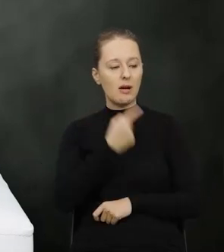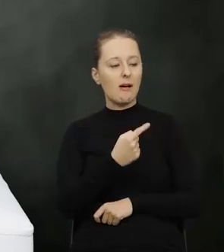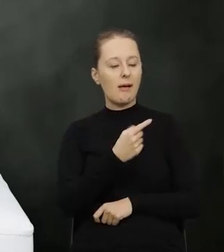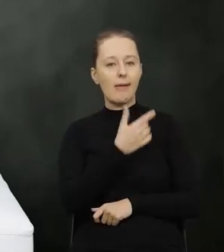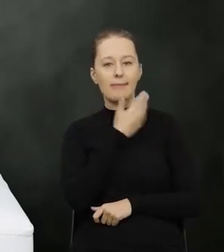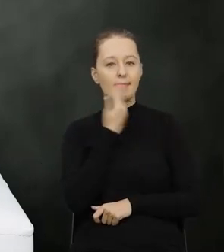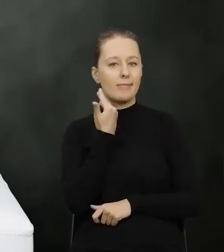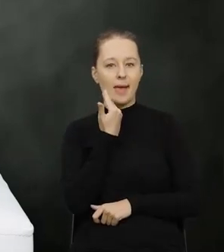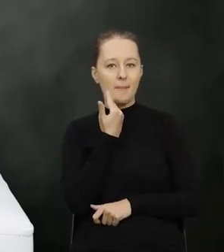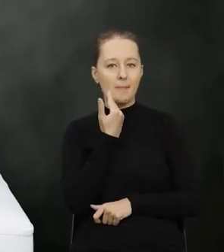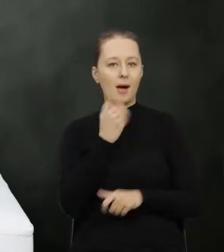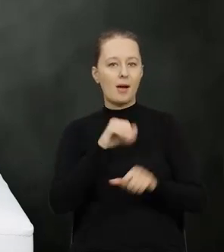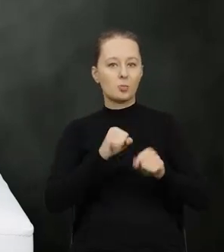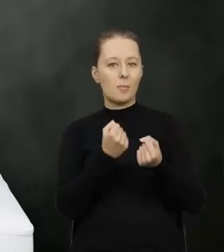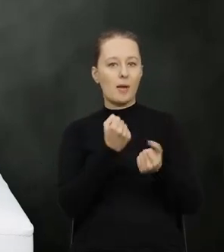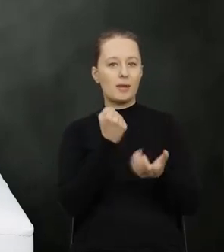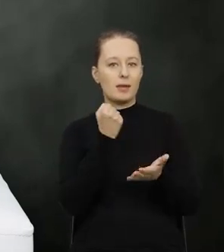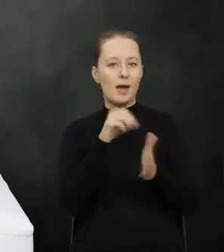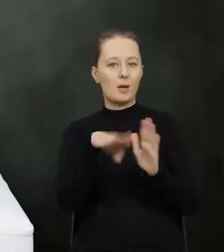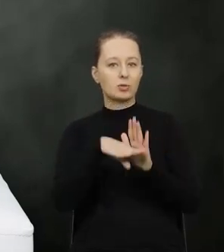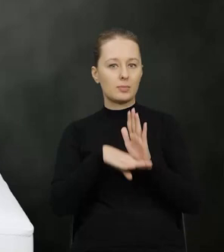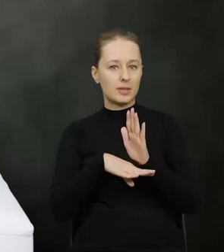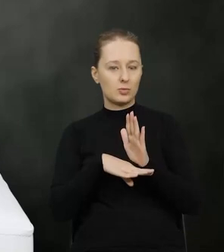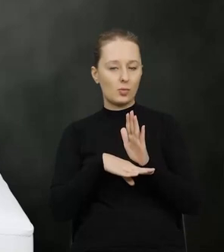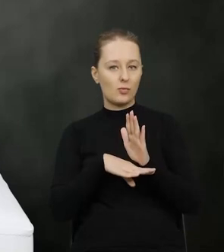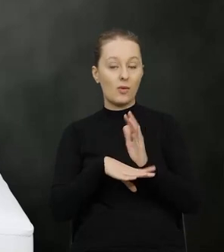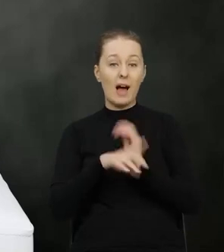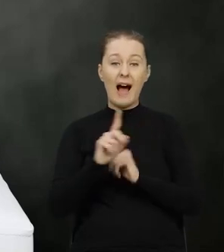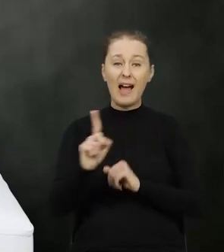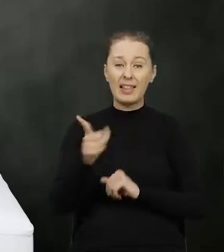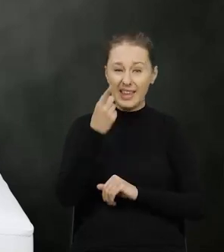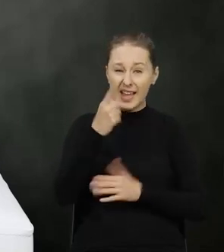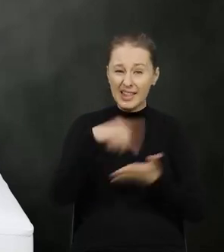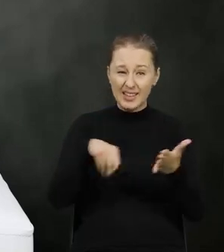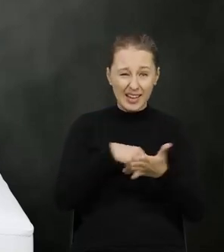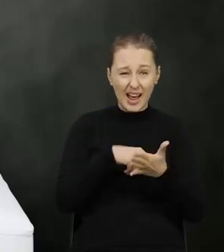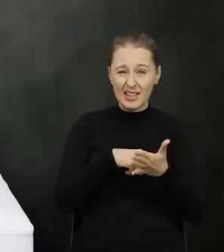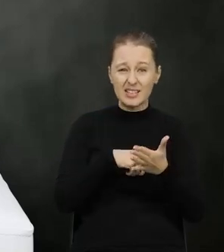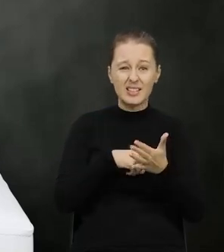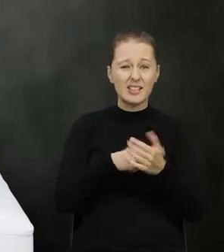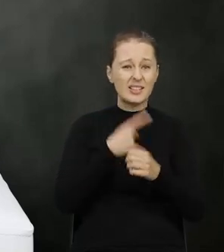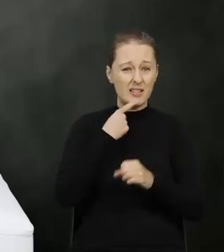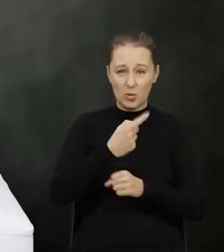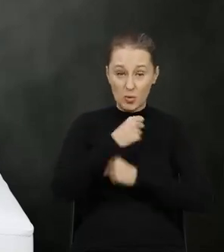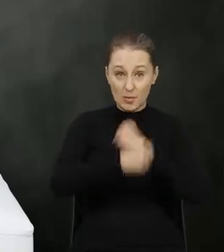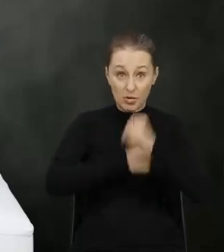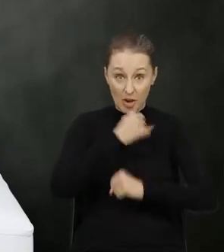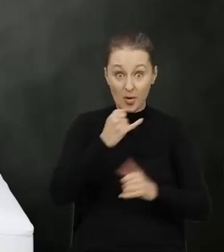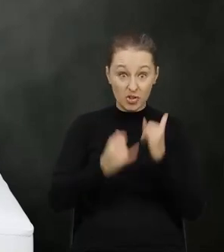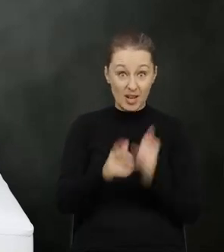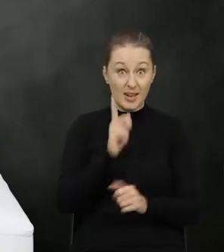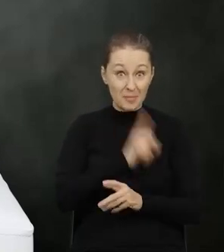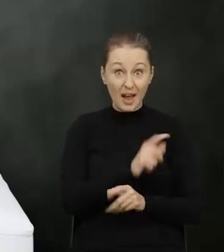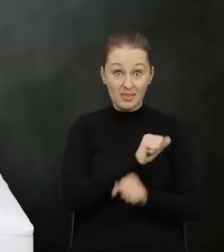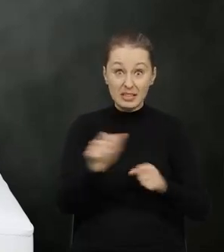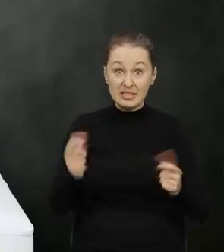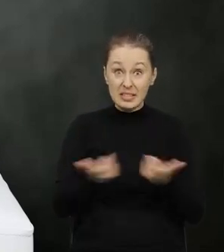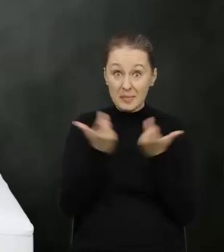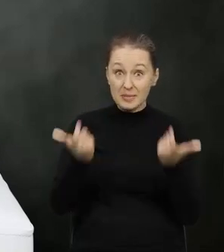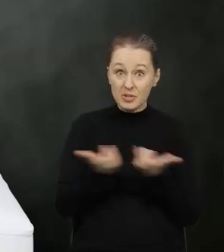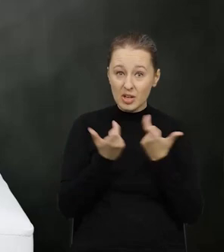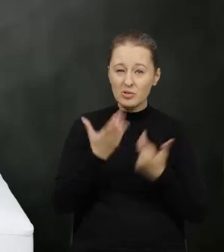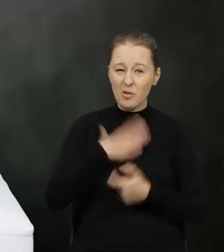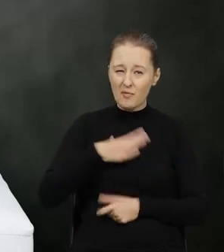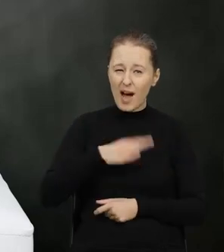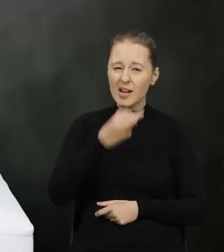doszło do naruszenia a jeden raz nie podejmiemy działania jeśli faktycznie naruszenie nastąpiło